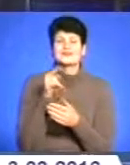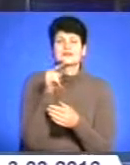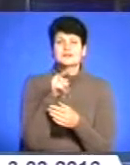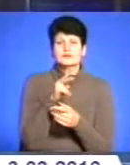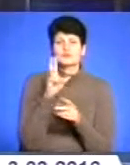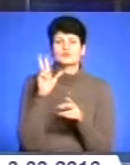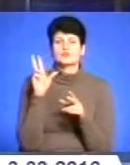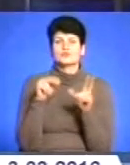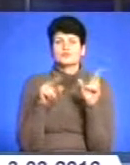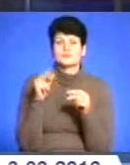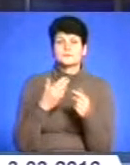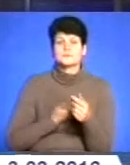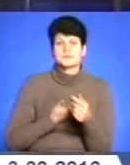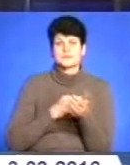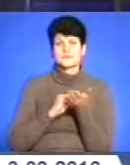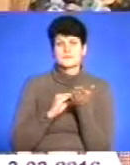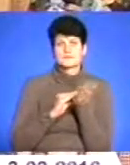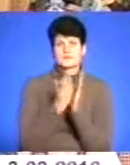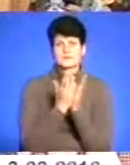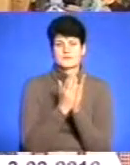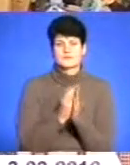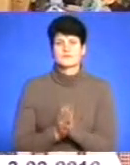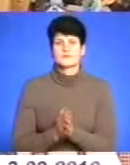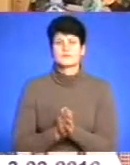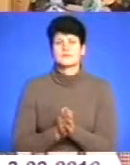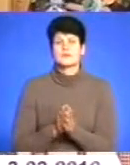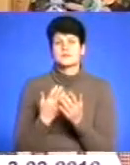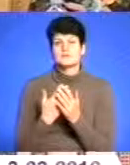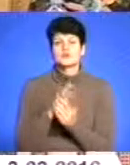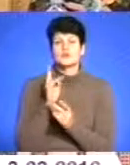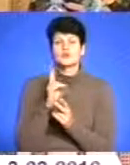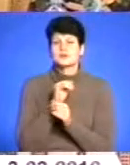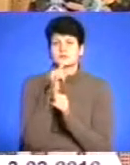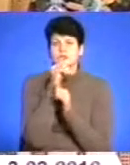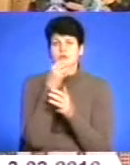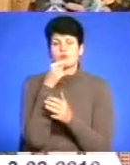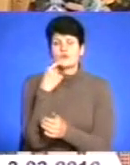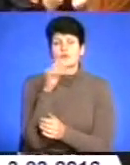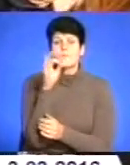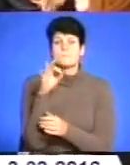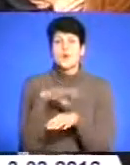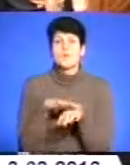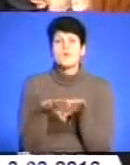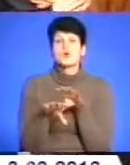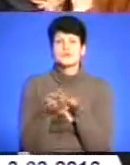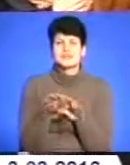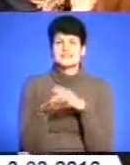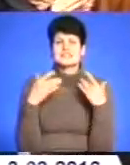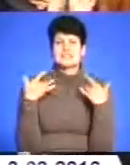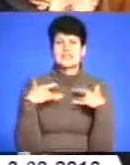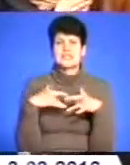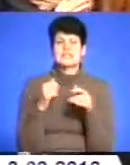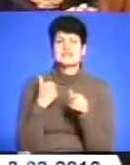вижити, Валерій описав у книзі. Майже ніхто не наважується говорити про полон. Звільнені військові,